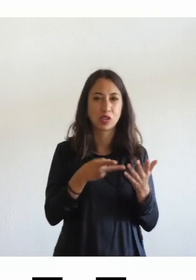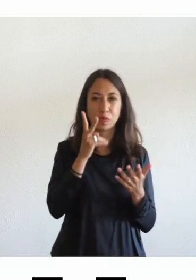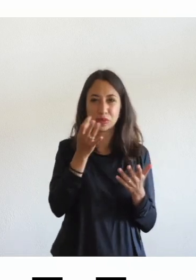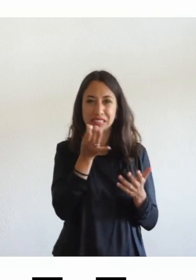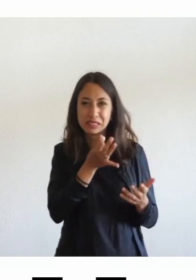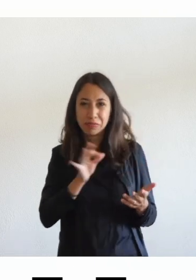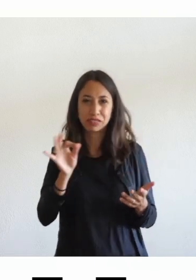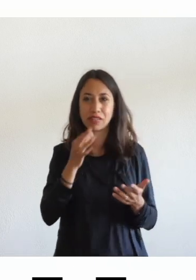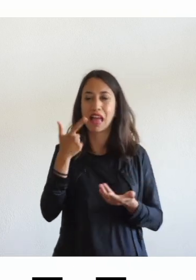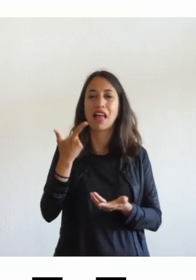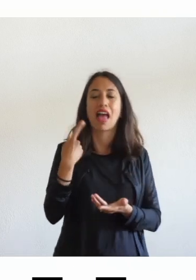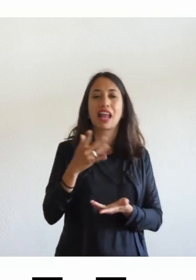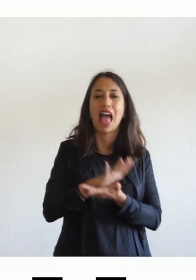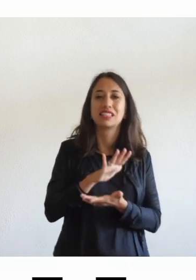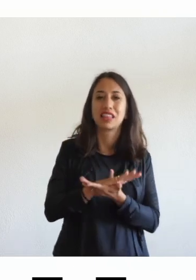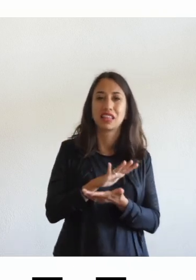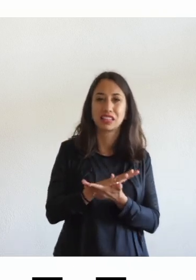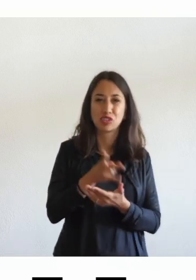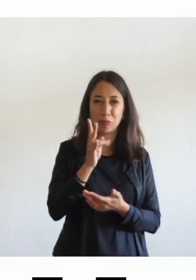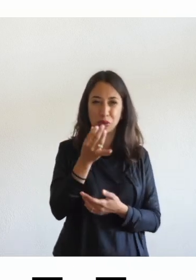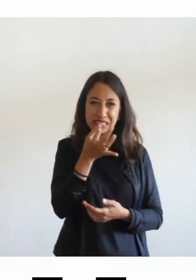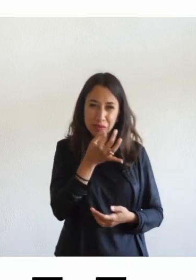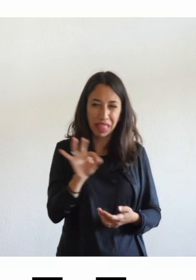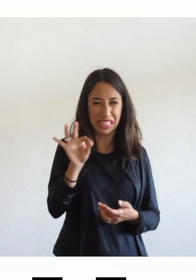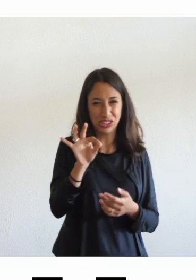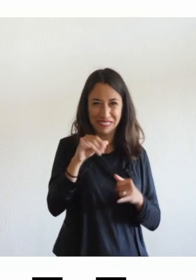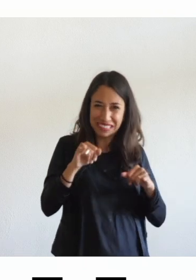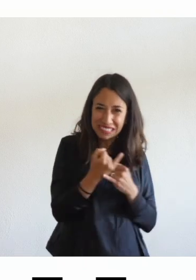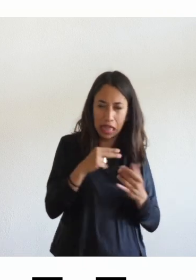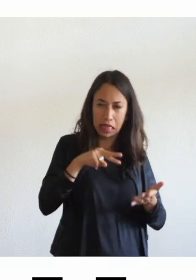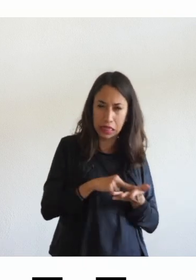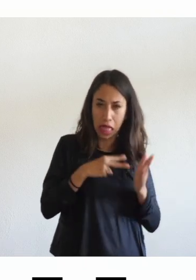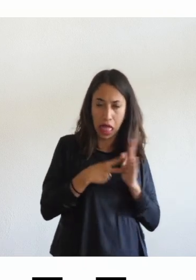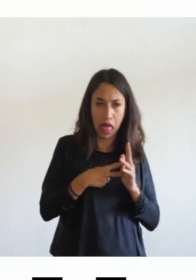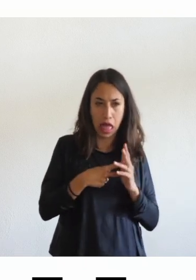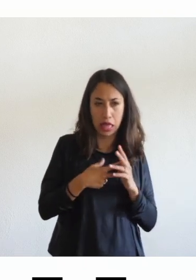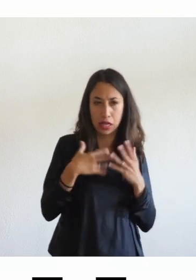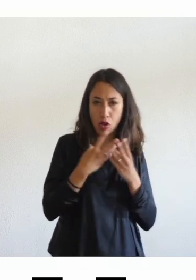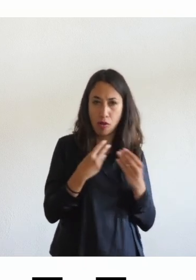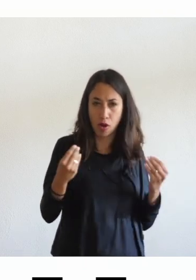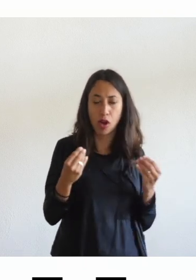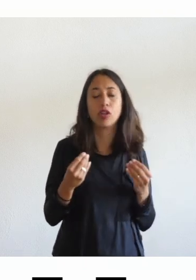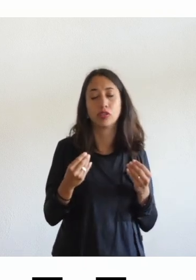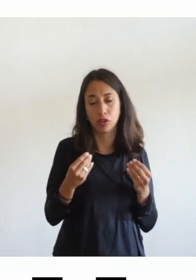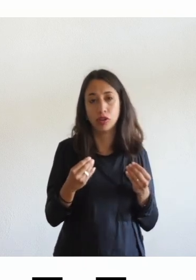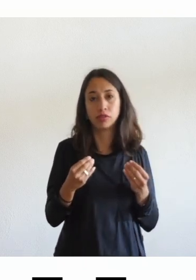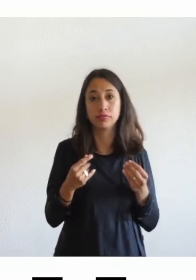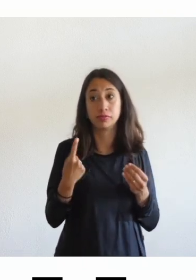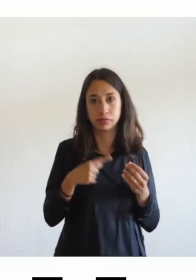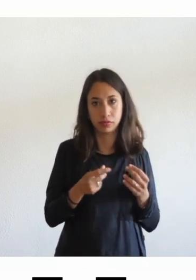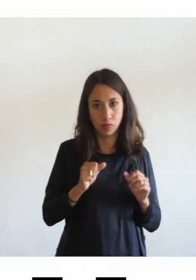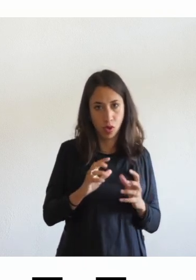case editrici specialistiche molto più di nicchia tecniche diciamo le cose lì si